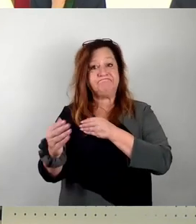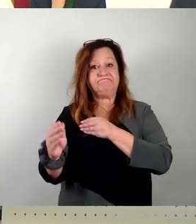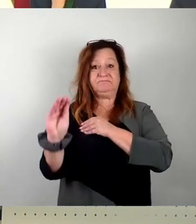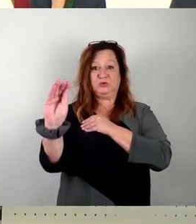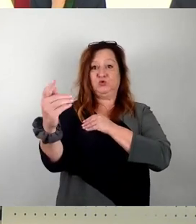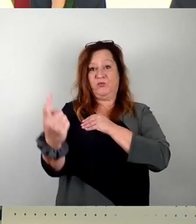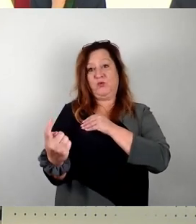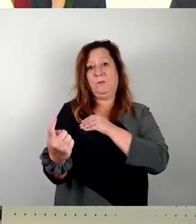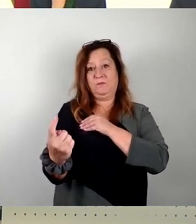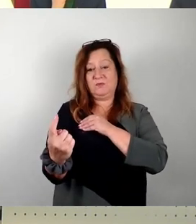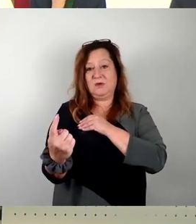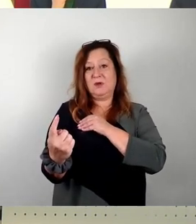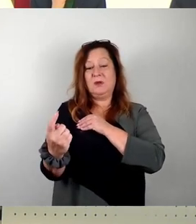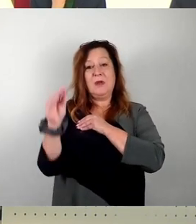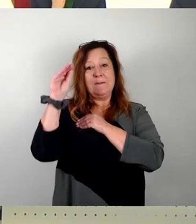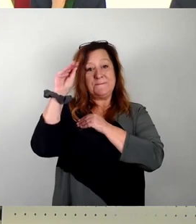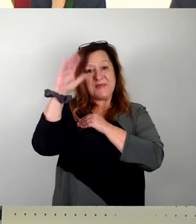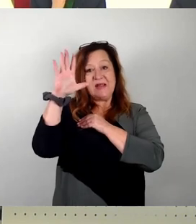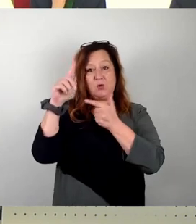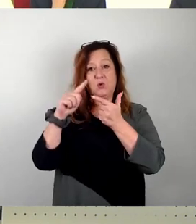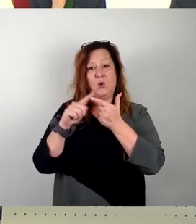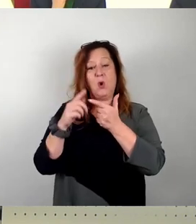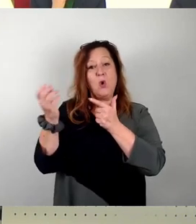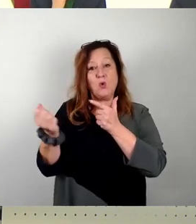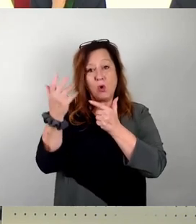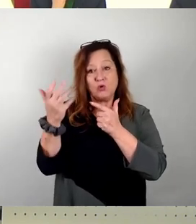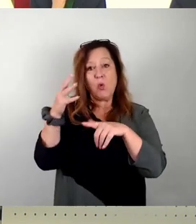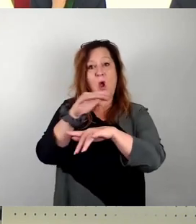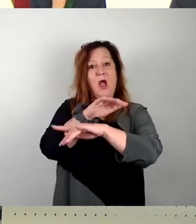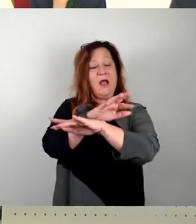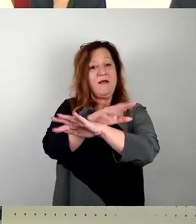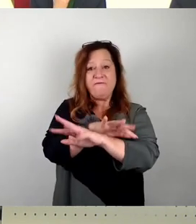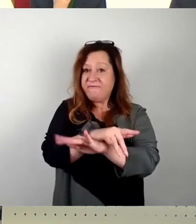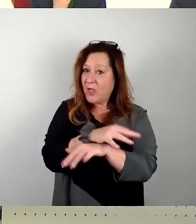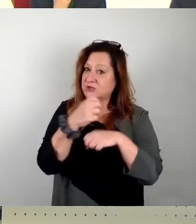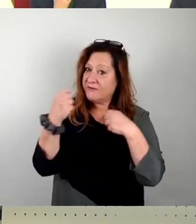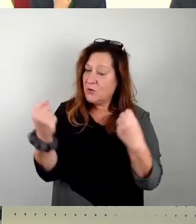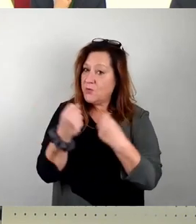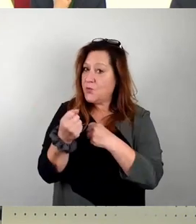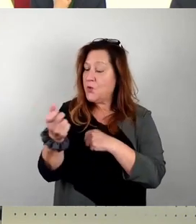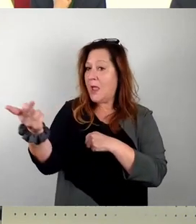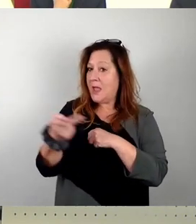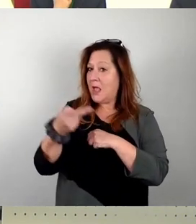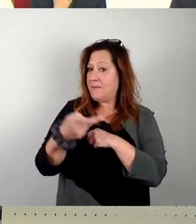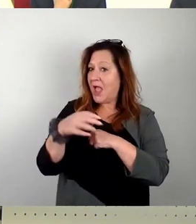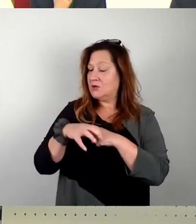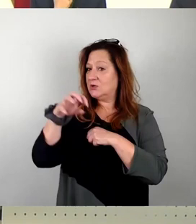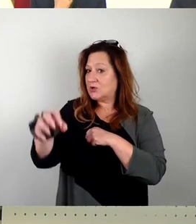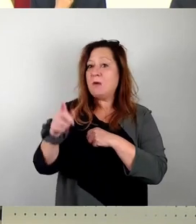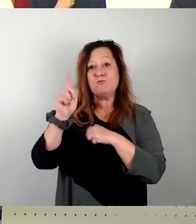Bildung, Kunst und Kultur, wirtschaftliche Bemühungen zwischen unseren Städten müssen auch weiterhin